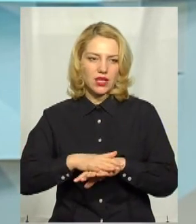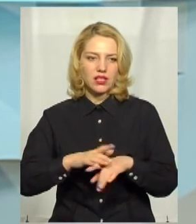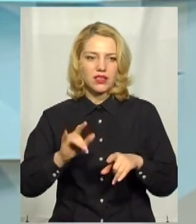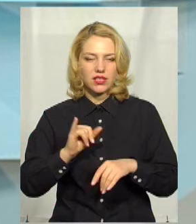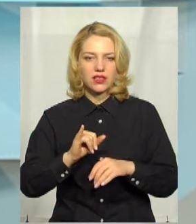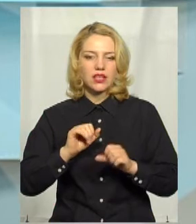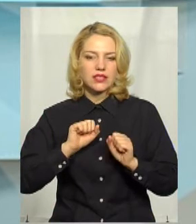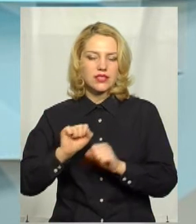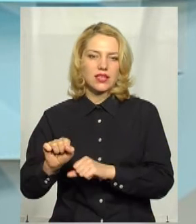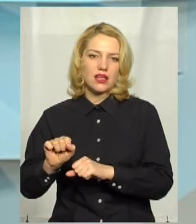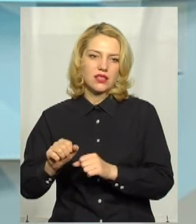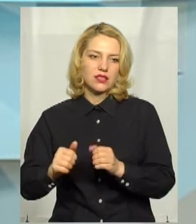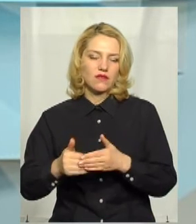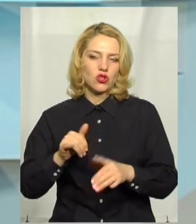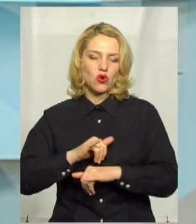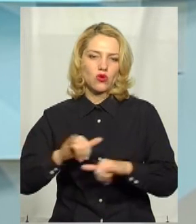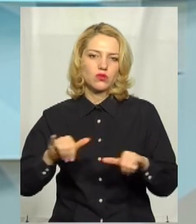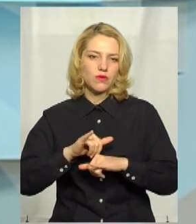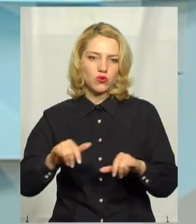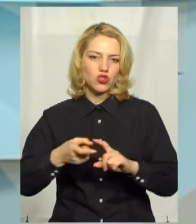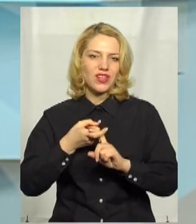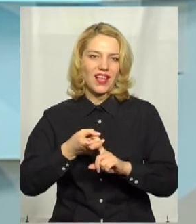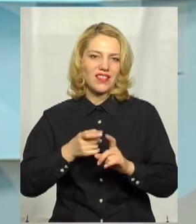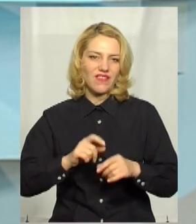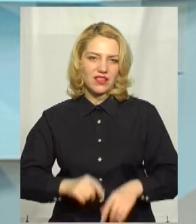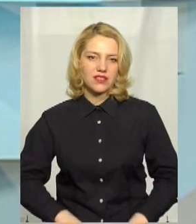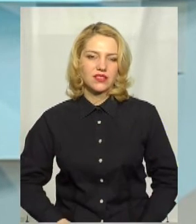захист від розповсюдження інфекції.